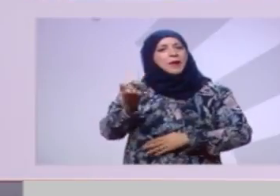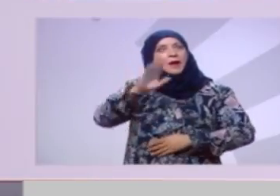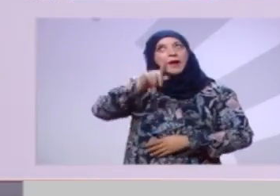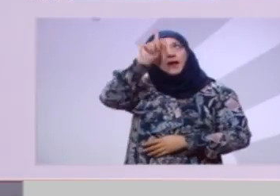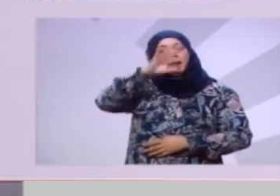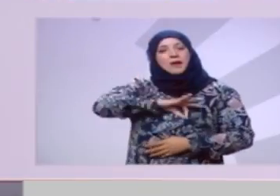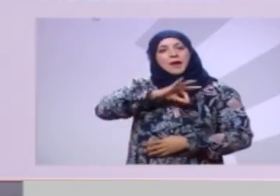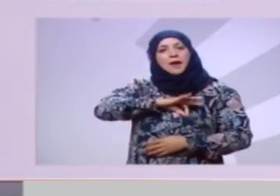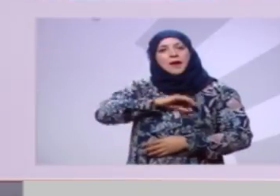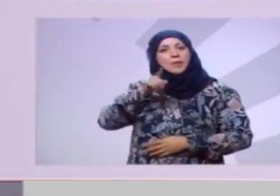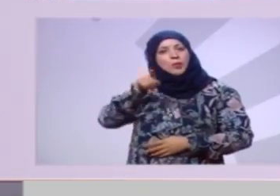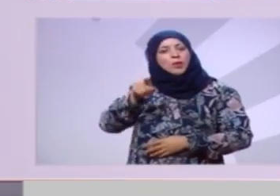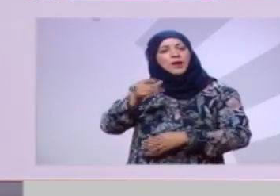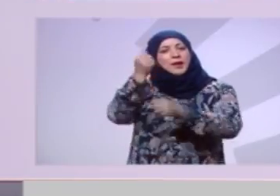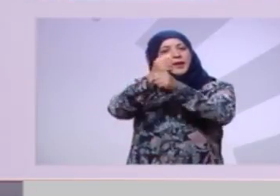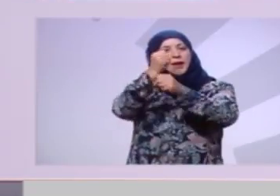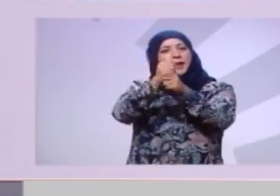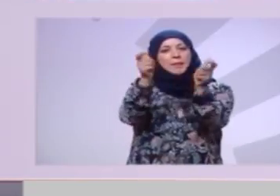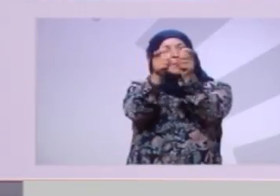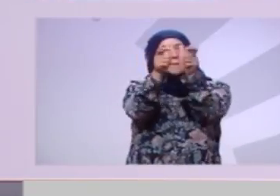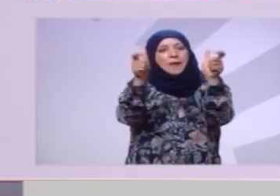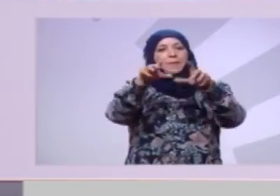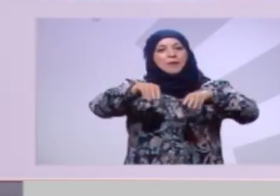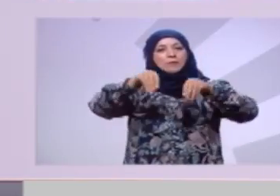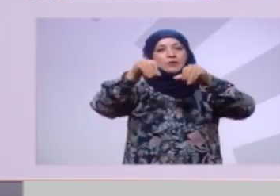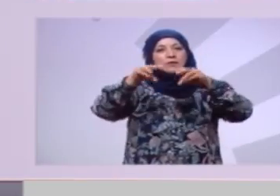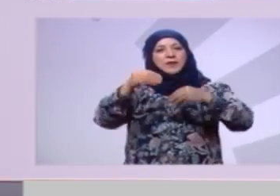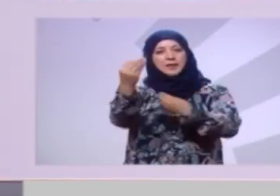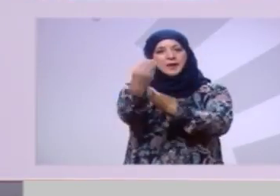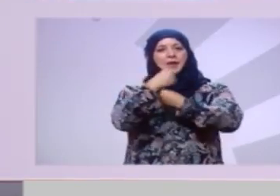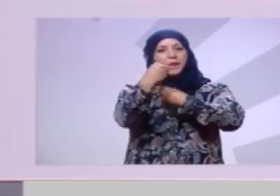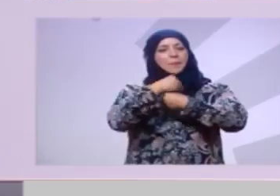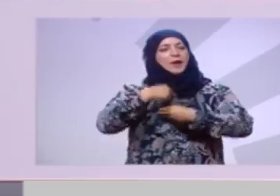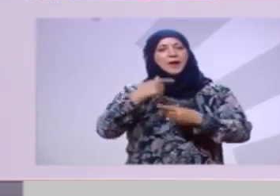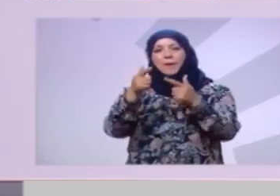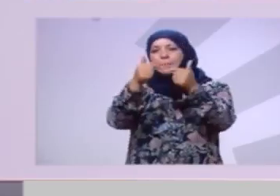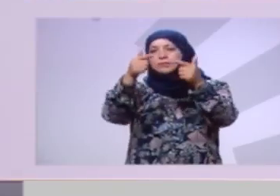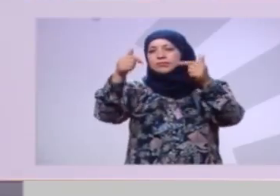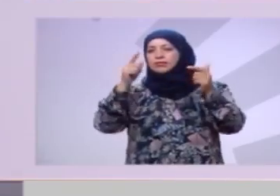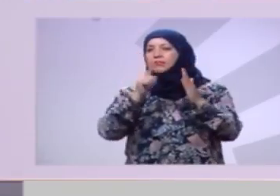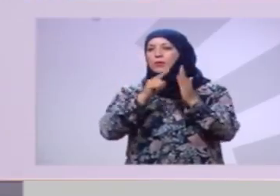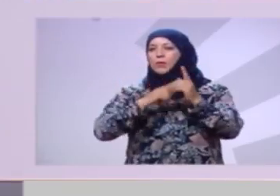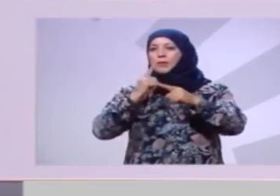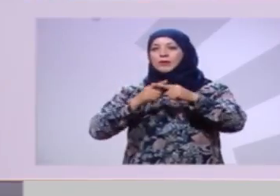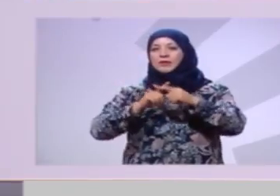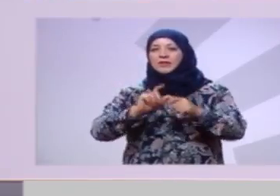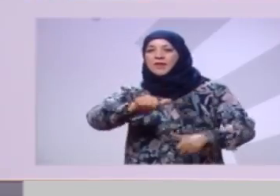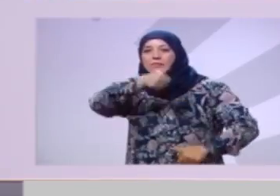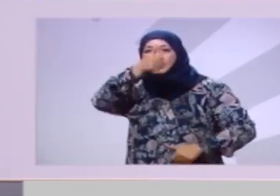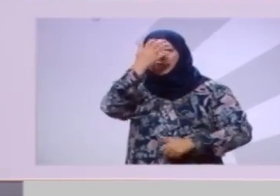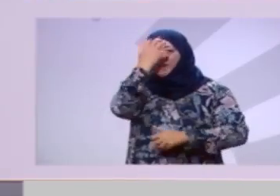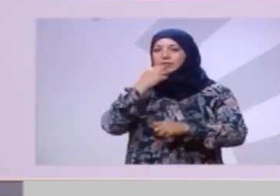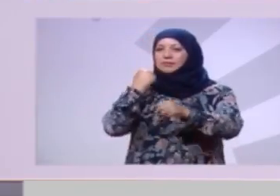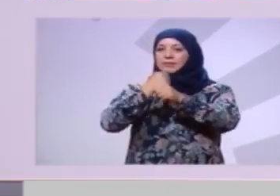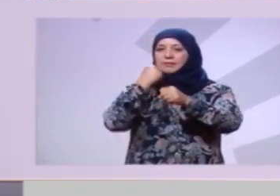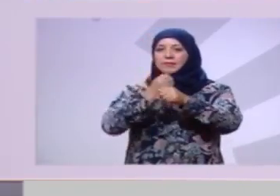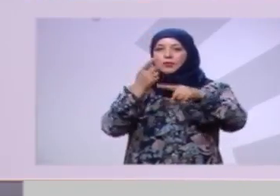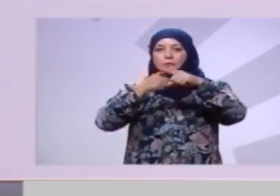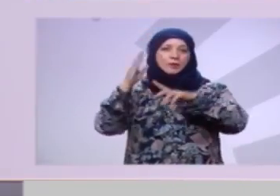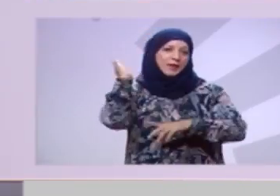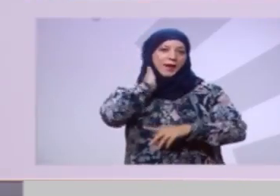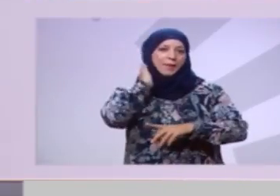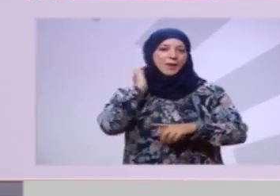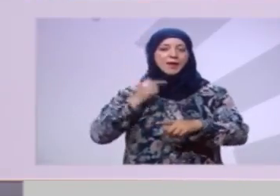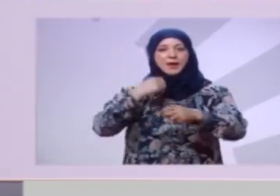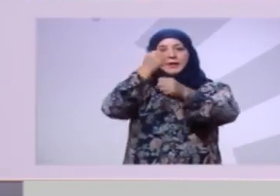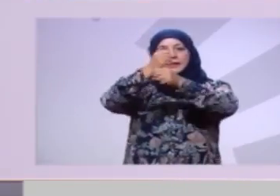رحال كان عامل بالمنجم والتصفات رباني على برش قيم منها العمل والمثابرة والامانة انا